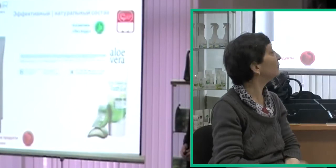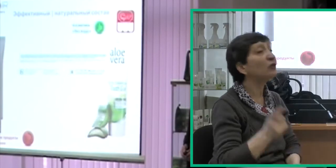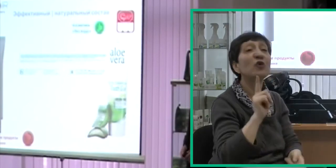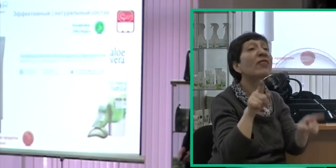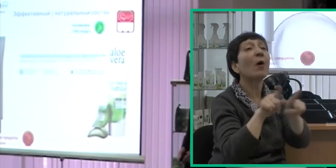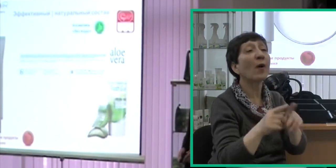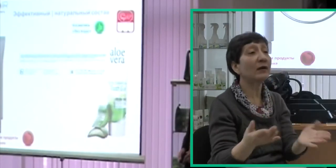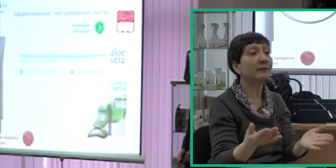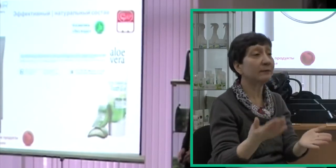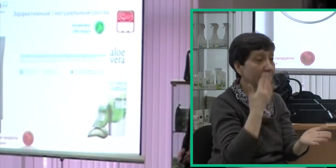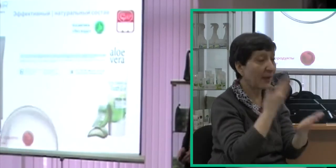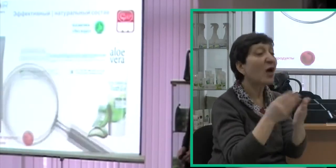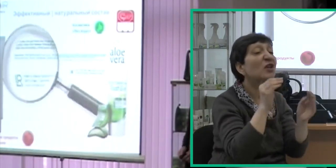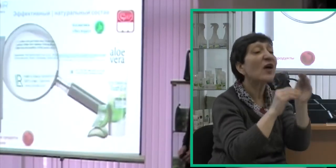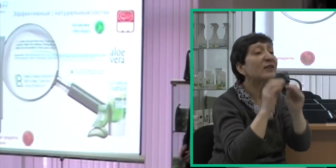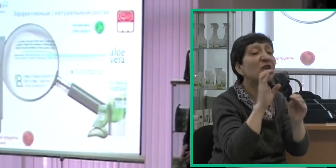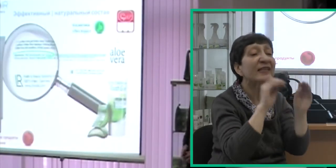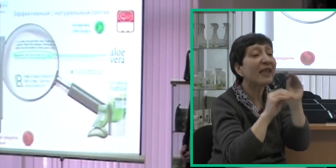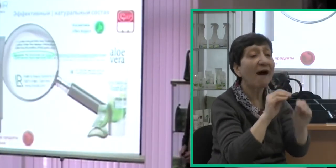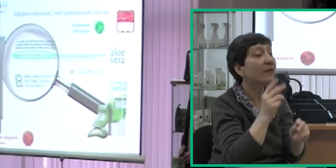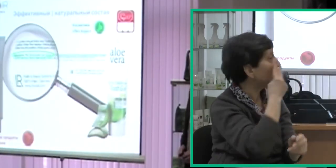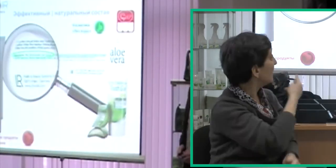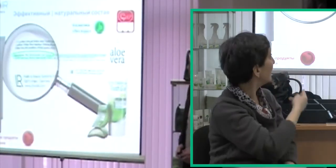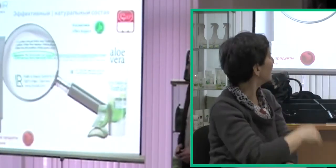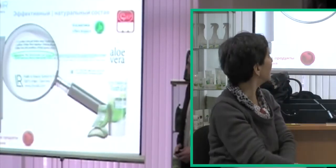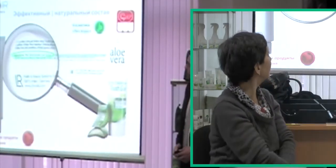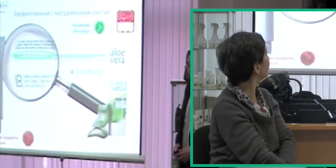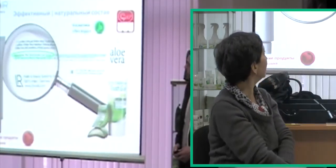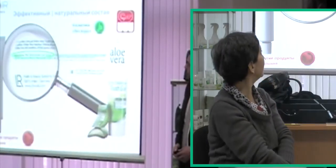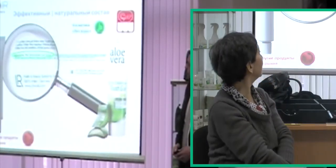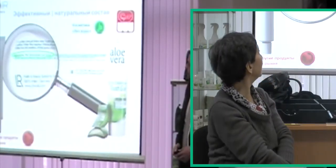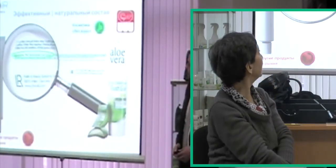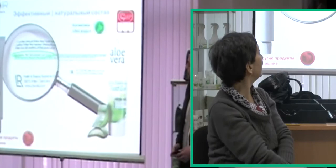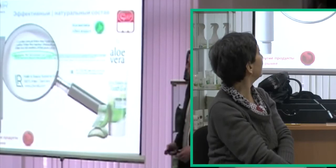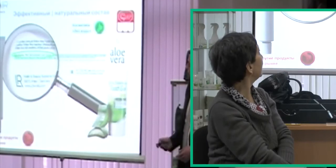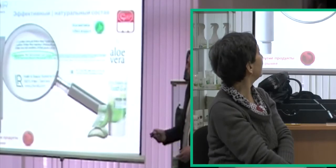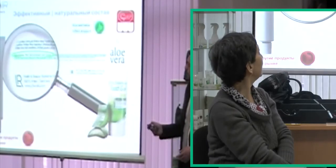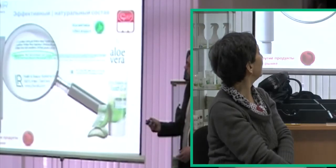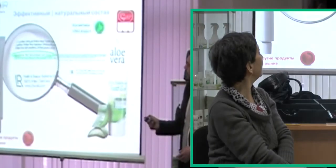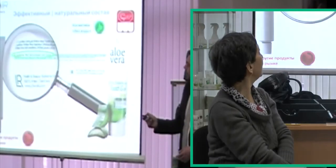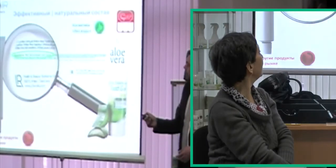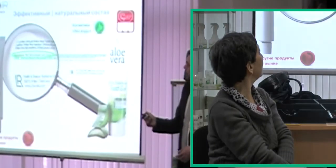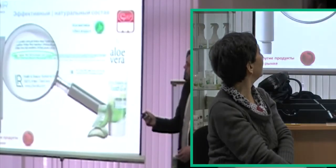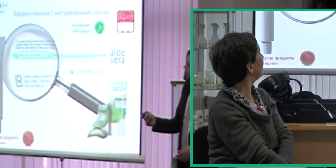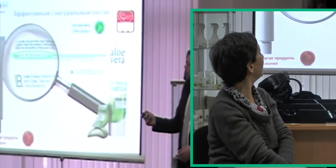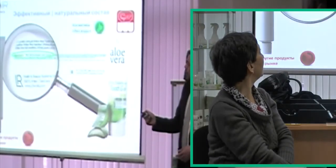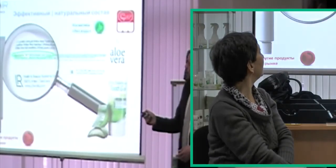посмотрим, что у нас указано на составе нашей пасты.